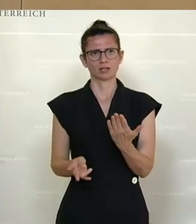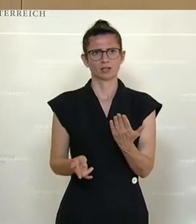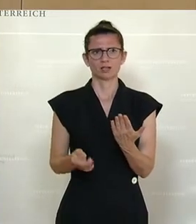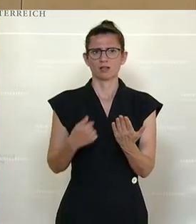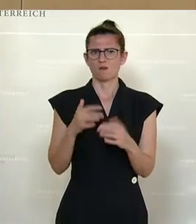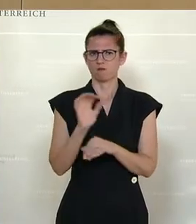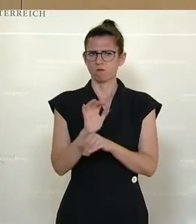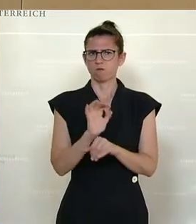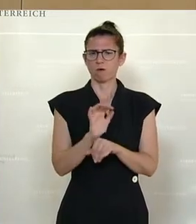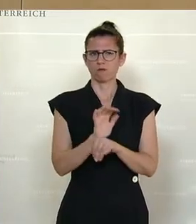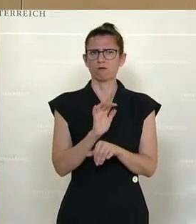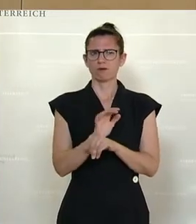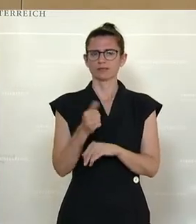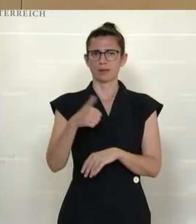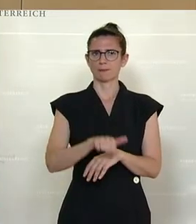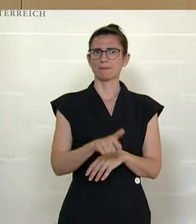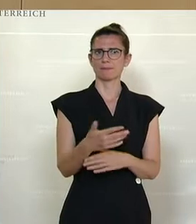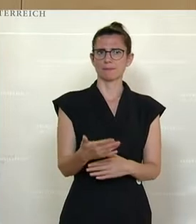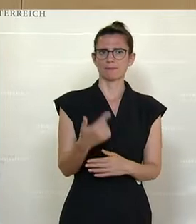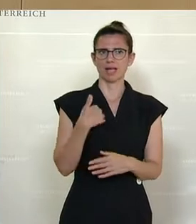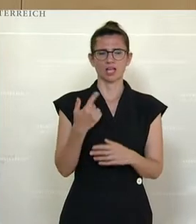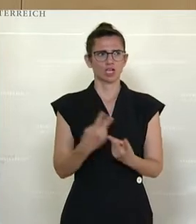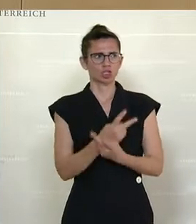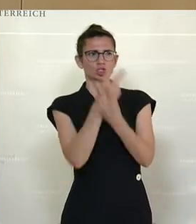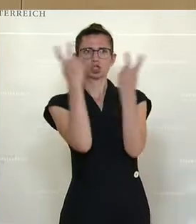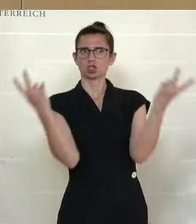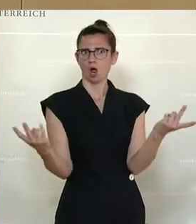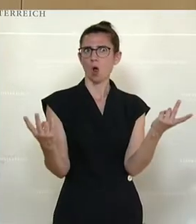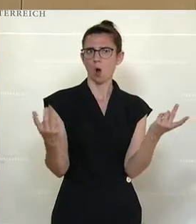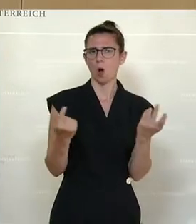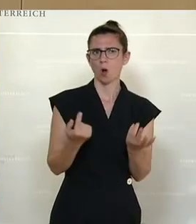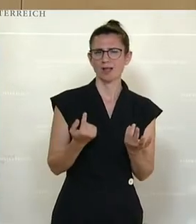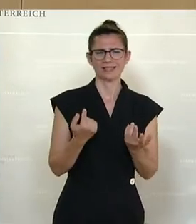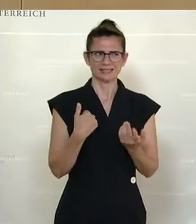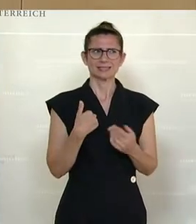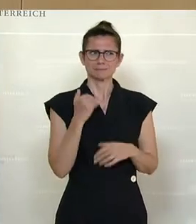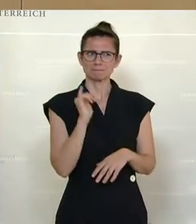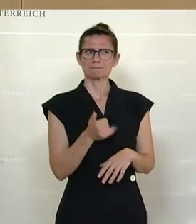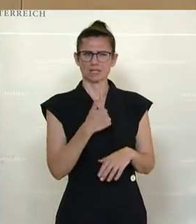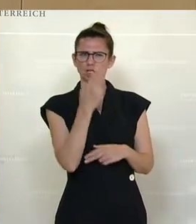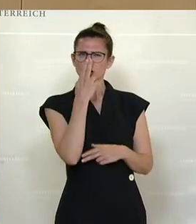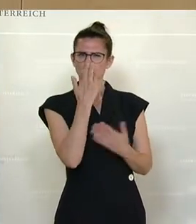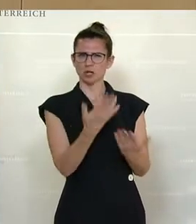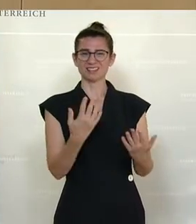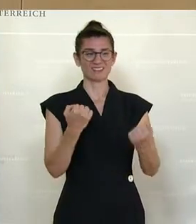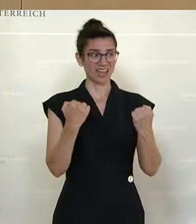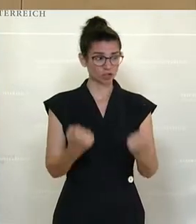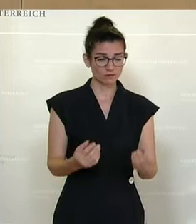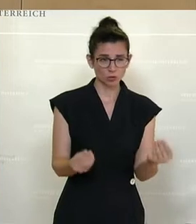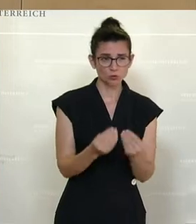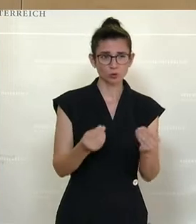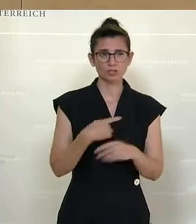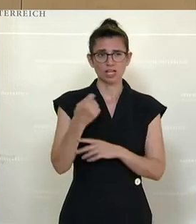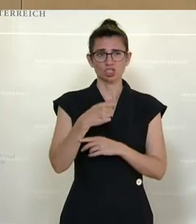Vorwurf, der da schon mitunter erhoben worden ist, dass es da um Scho-Elemente geht, nicht ganz unberechtigt ist, weil ja die Erschwerungsgründe im